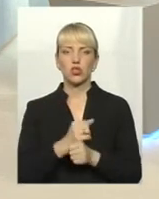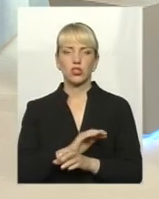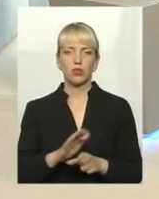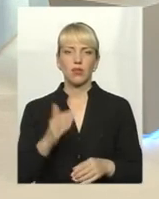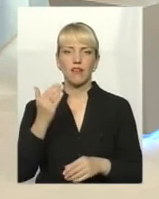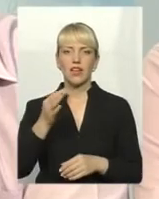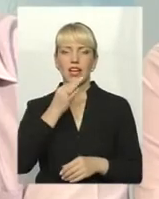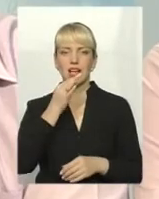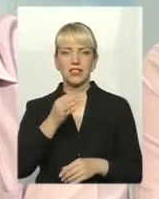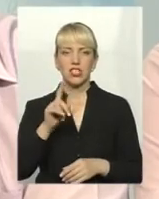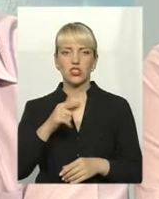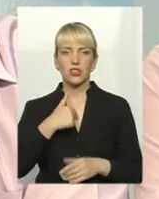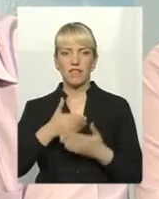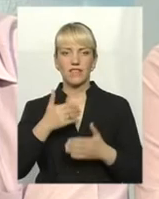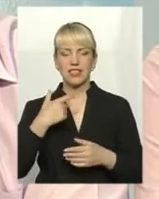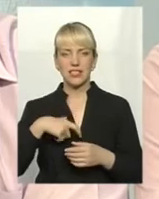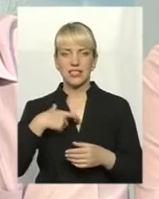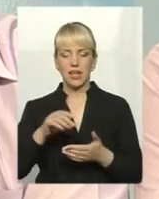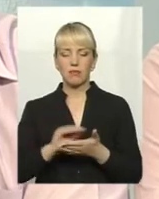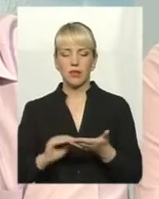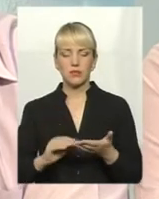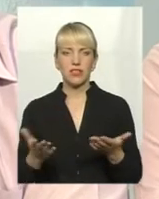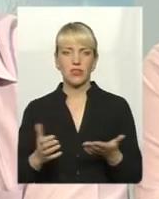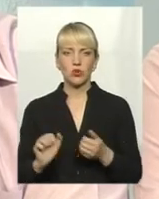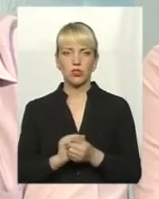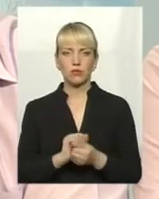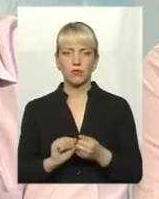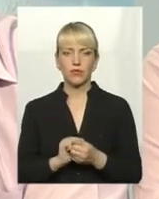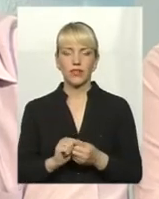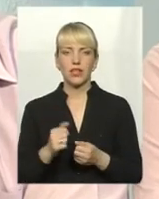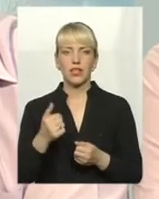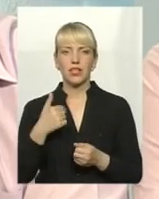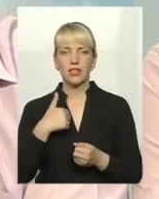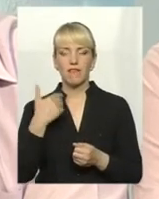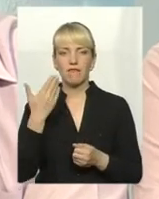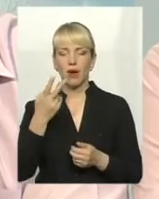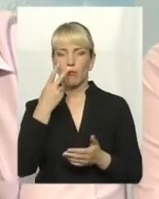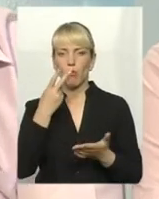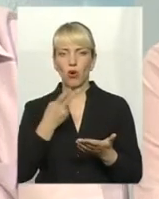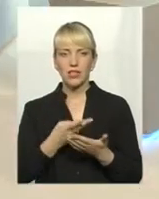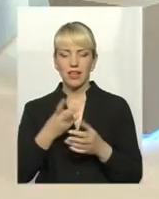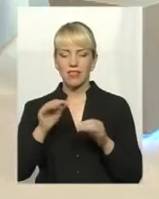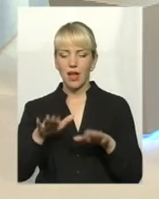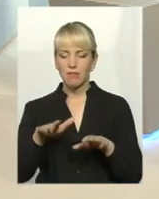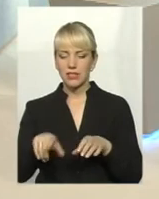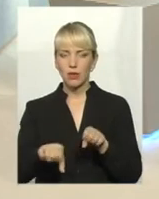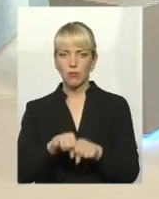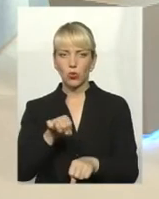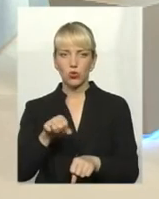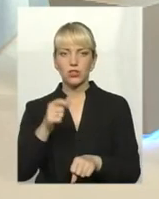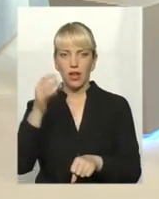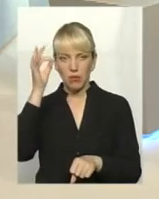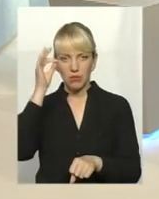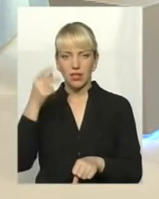Ви казали, що я від себе написав там якусь бумагу, припис. Я вам показав на місце порушення. ми тоді